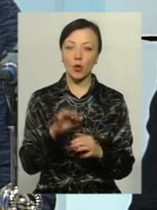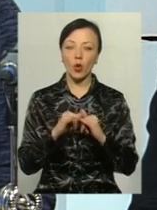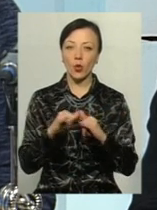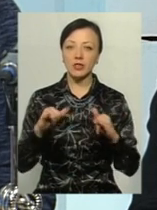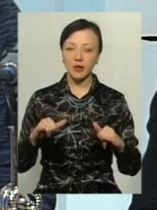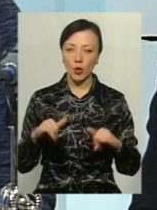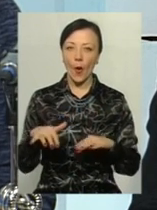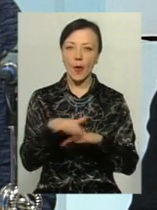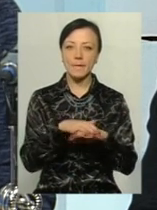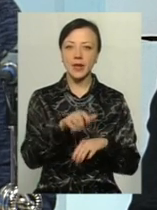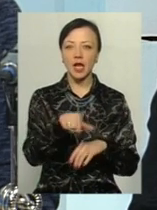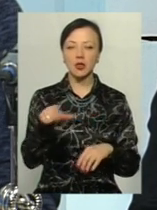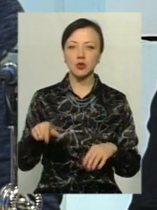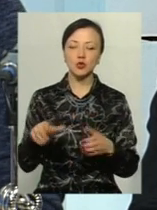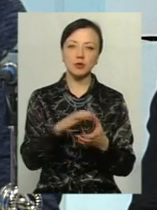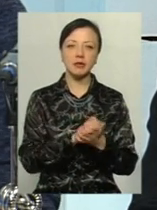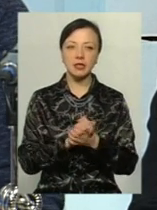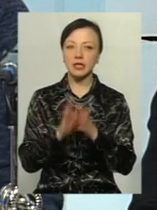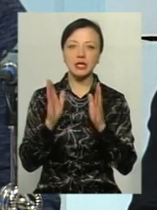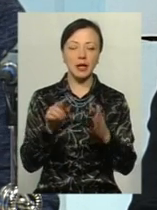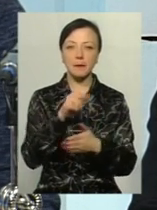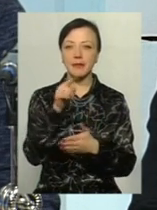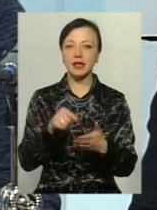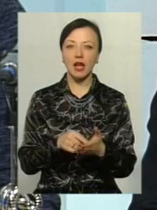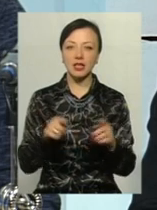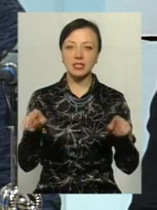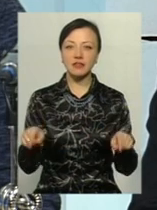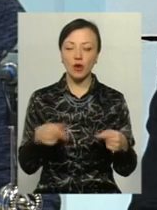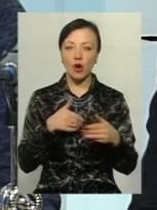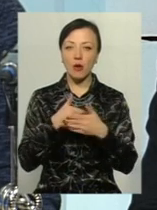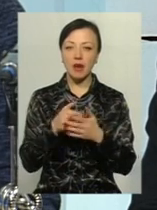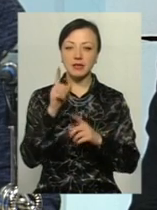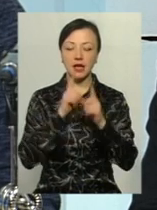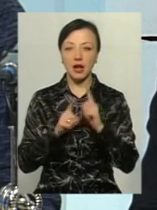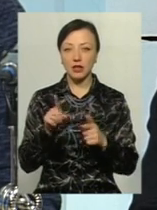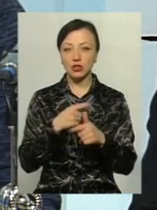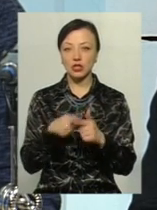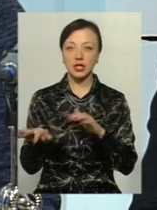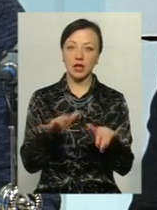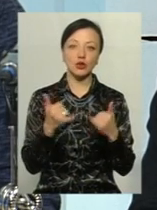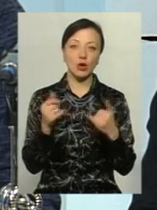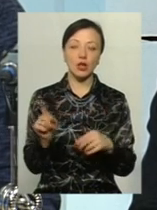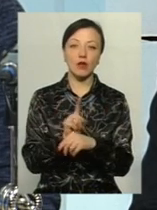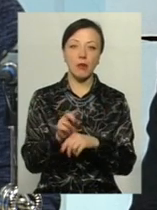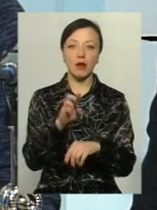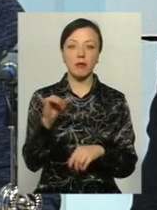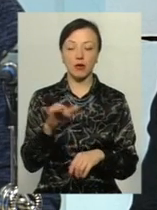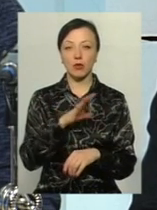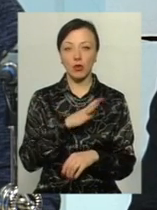громадянського суспільства, не розглядали тільки питання створення громадських рад чи їхній діяльності. Сьогодні було б нормально, якби